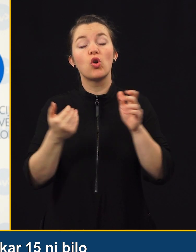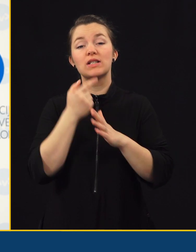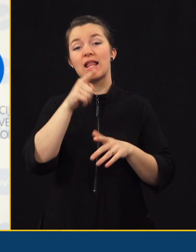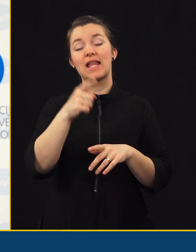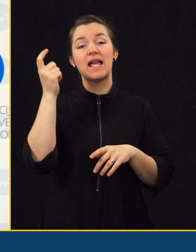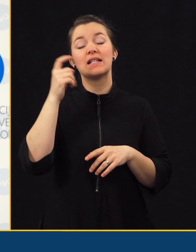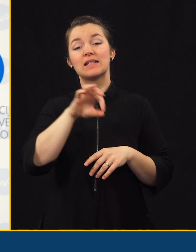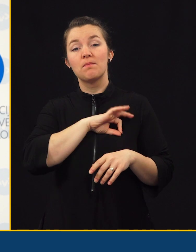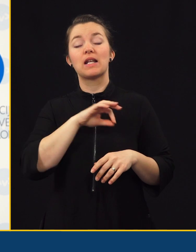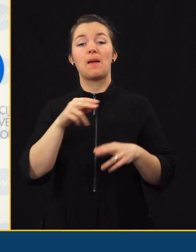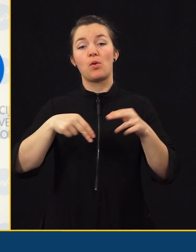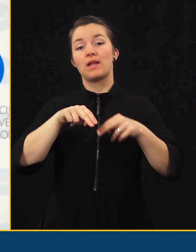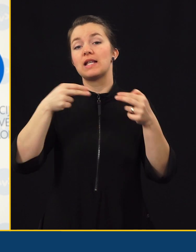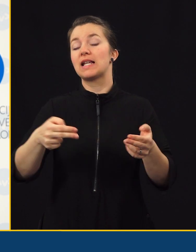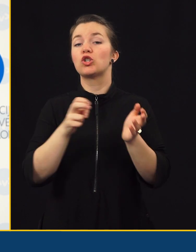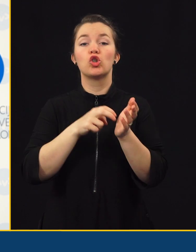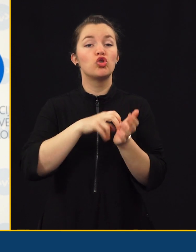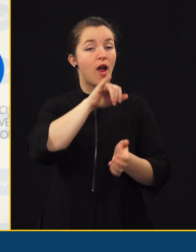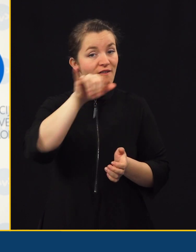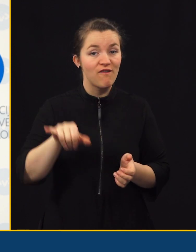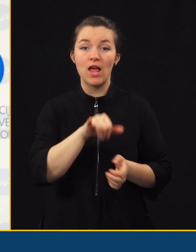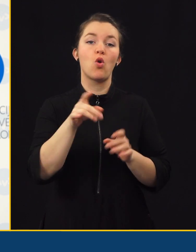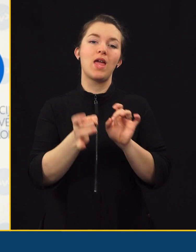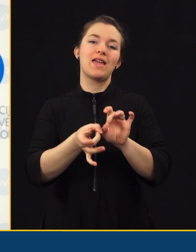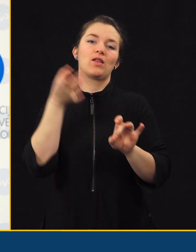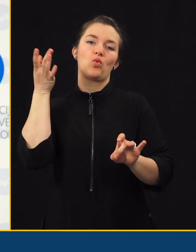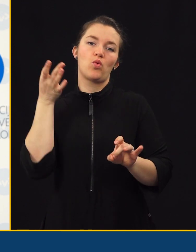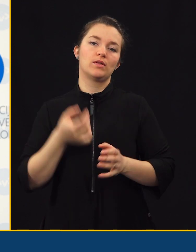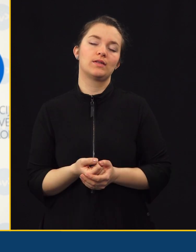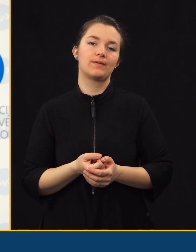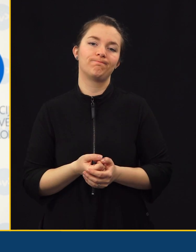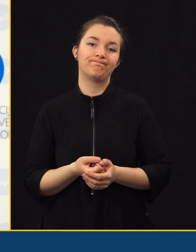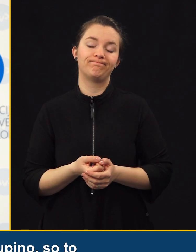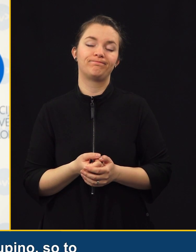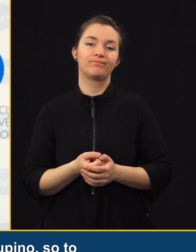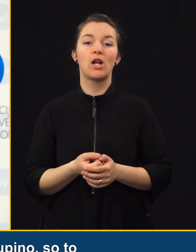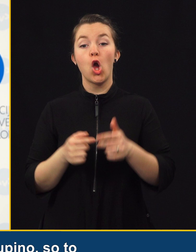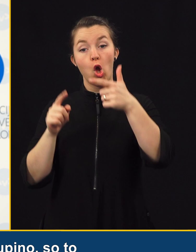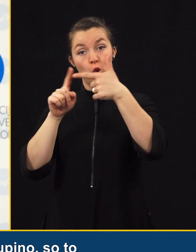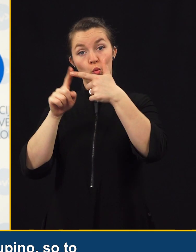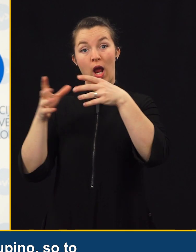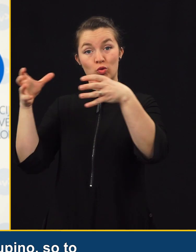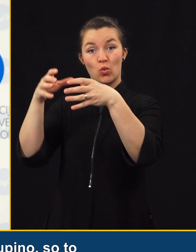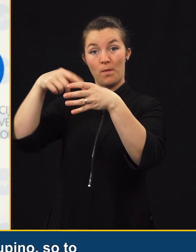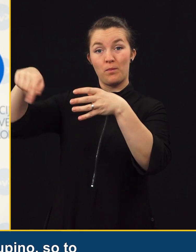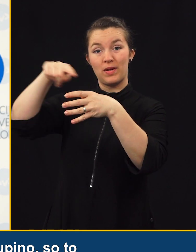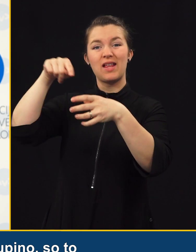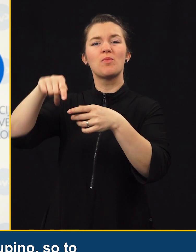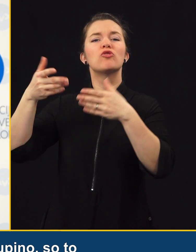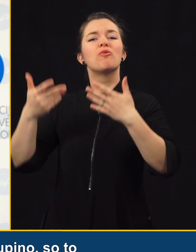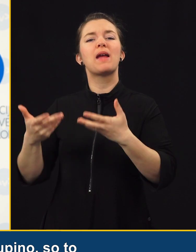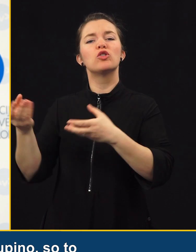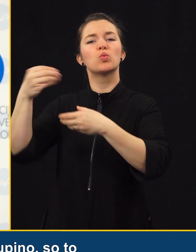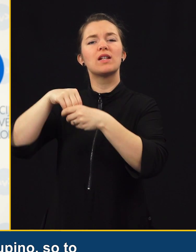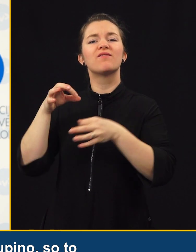smrtne prometne nesreče še vedno hitrost. Kar se tiče druge večje skupine, so ti še